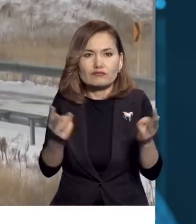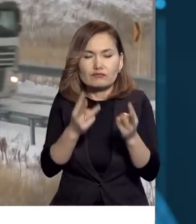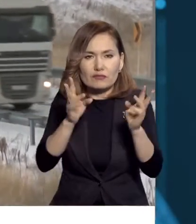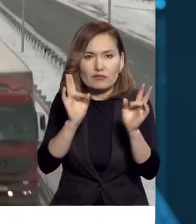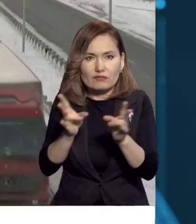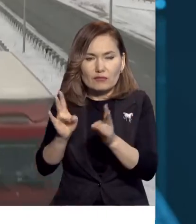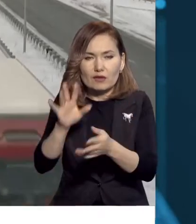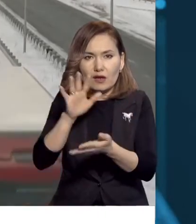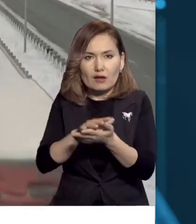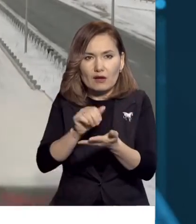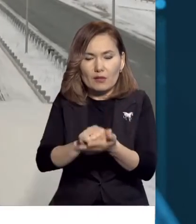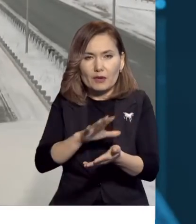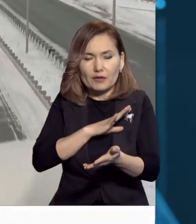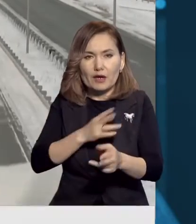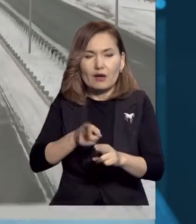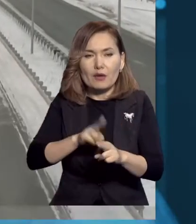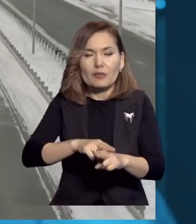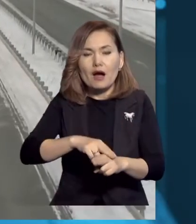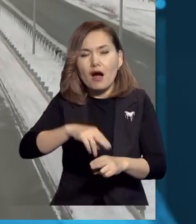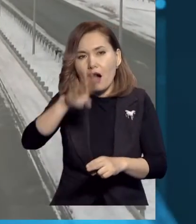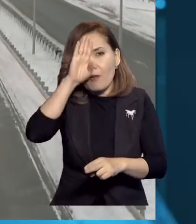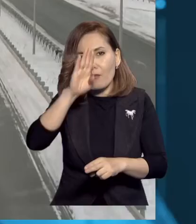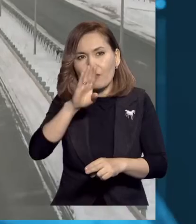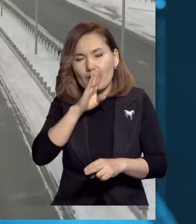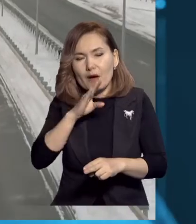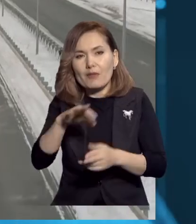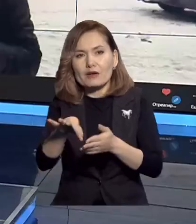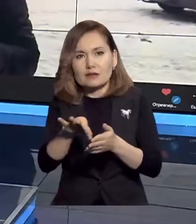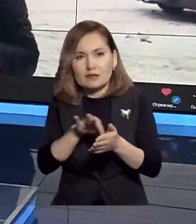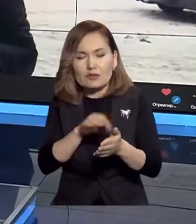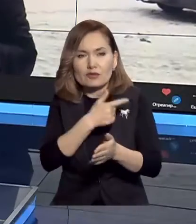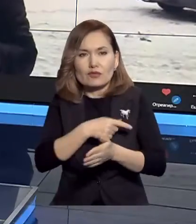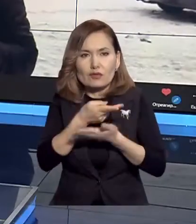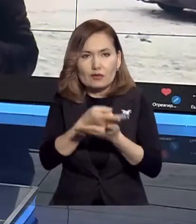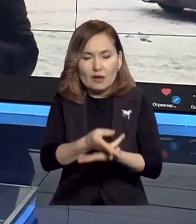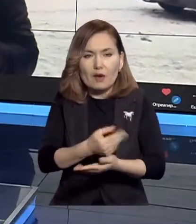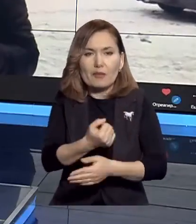Балалардың әкесі жедел жерде Мауру қазанасына жеткізілген болатын, өкінішке орай олда қой жұмды.